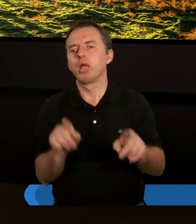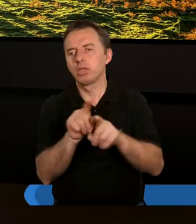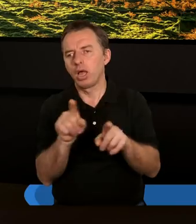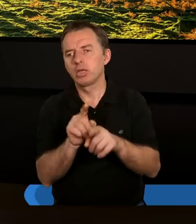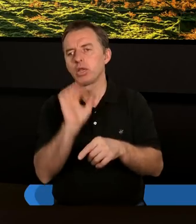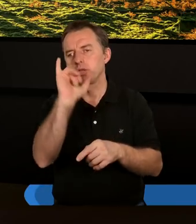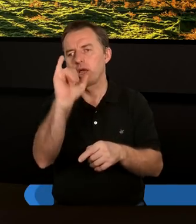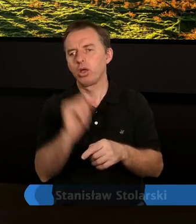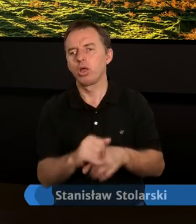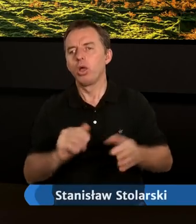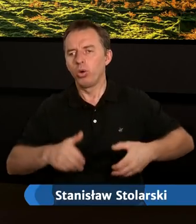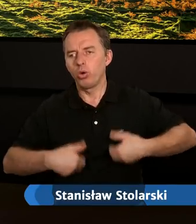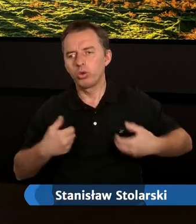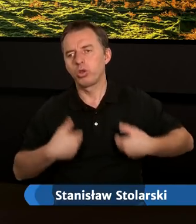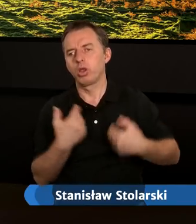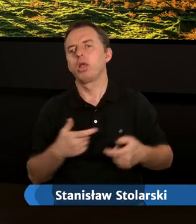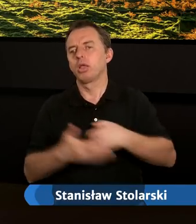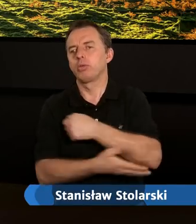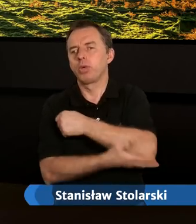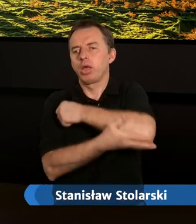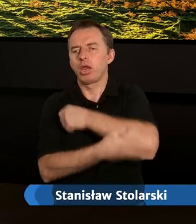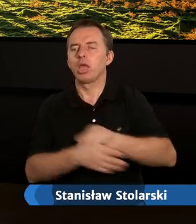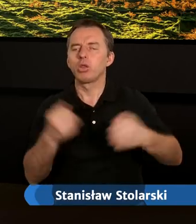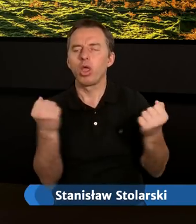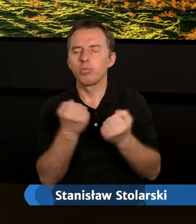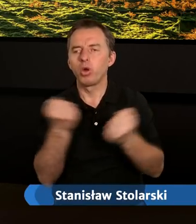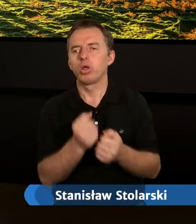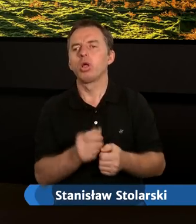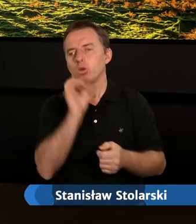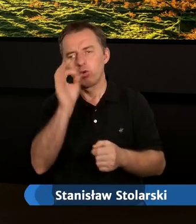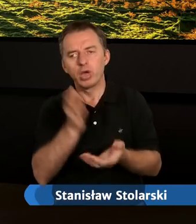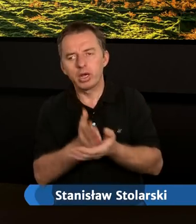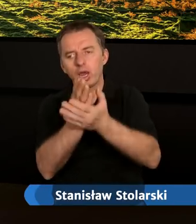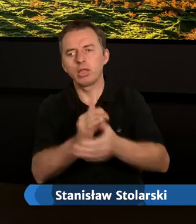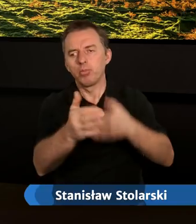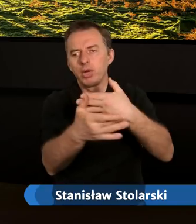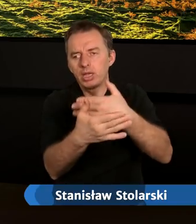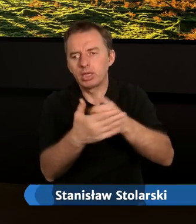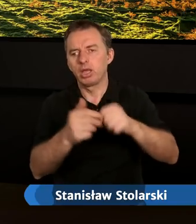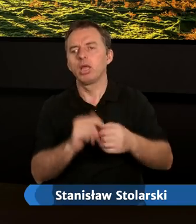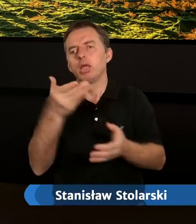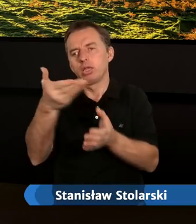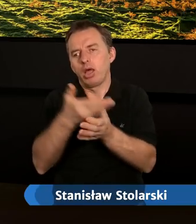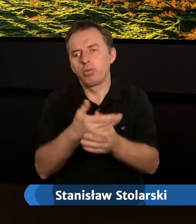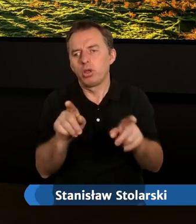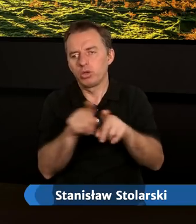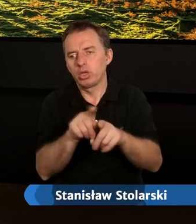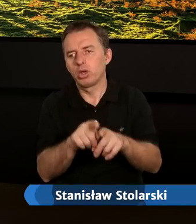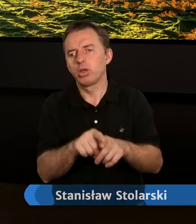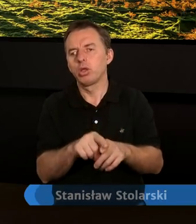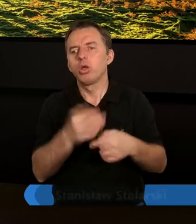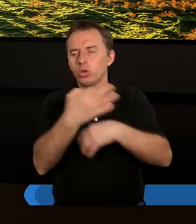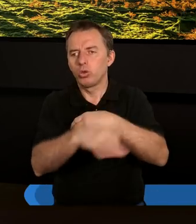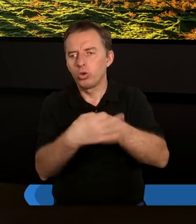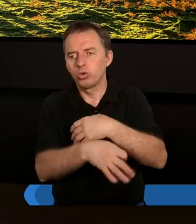ale także Jego uzdrawiającej i wspierającej mocy w tworzeniu dobrych relacji z bliskimi, zapraszamy jednocześnie